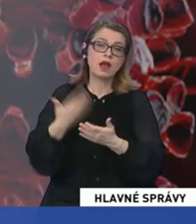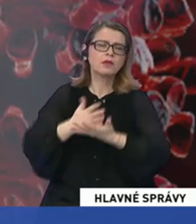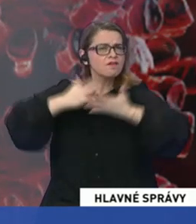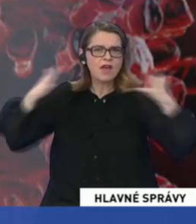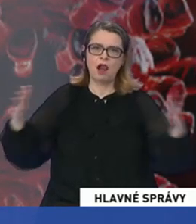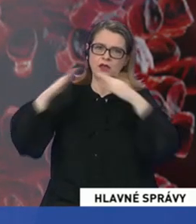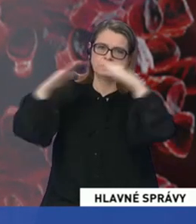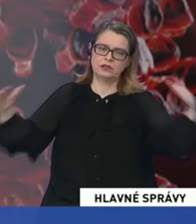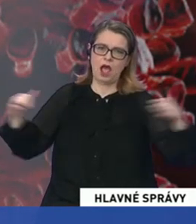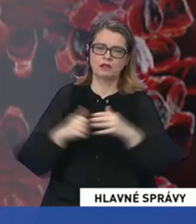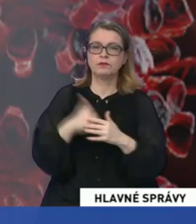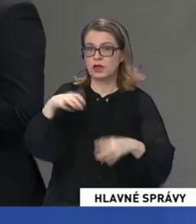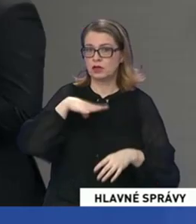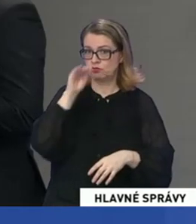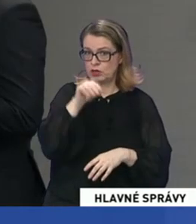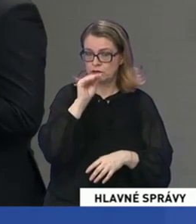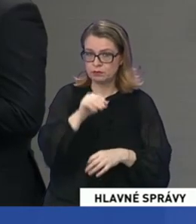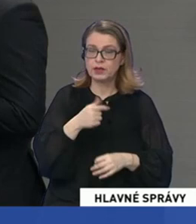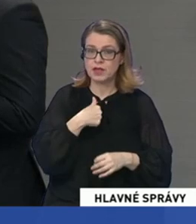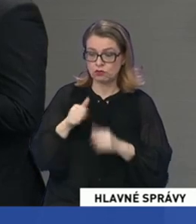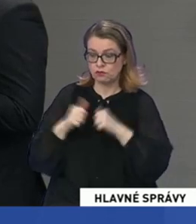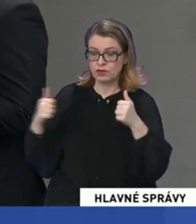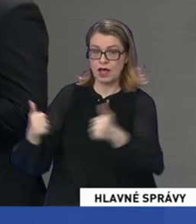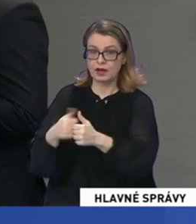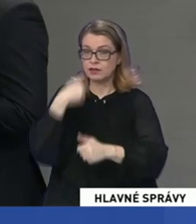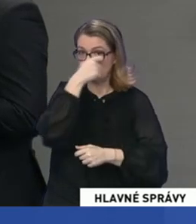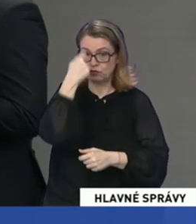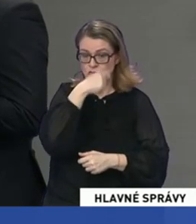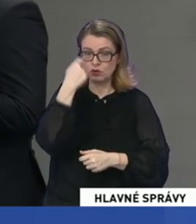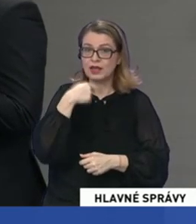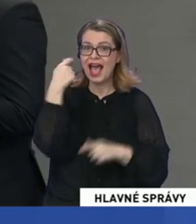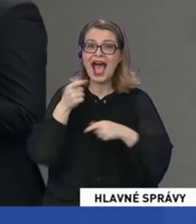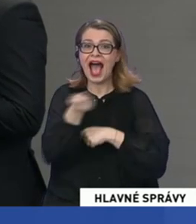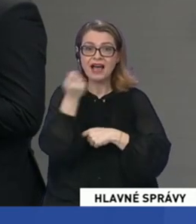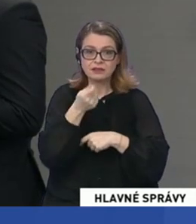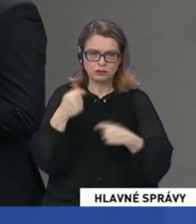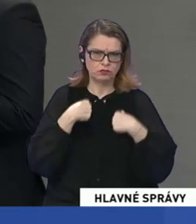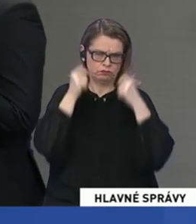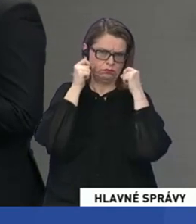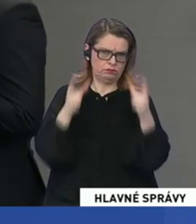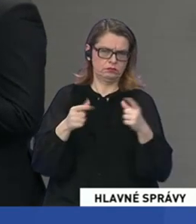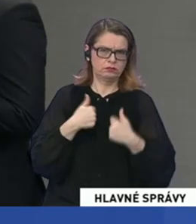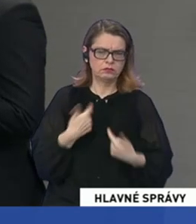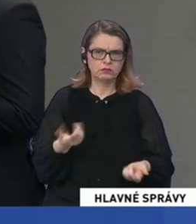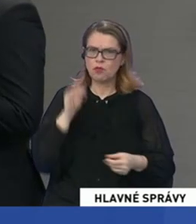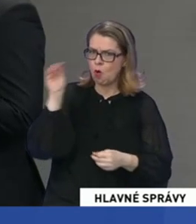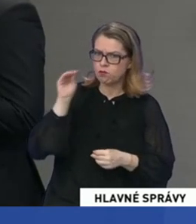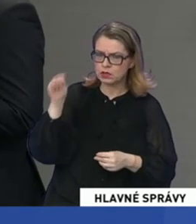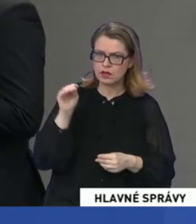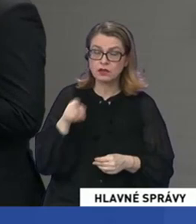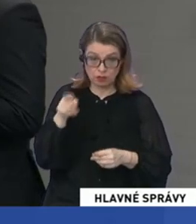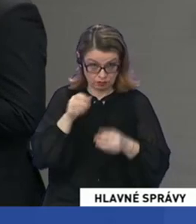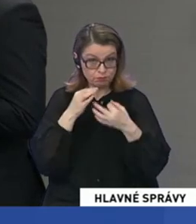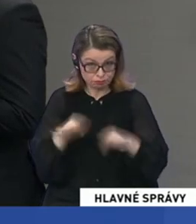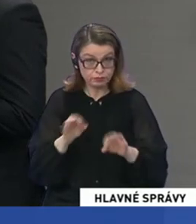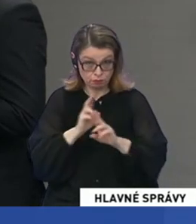Ďakujem. Pani Marika sa pýta, prosím vás, som v karanténe. Vzorky mi odoberali hasiči. Dosť ma to prekvapilo. Opýtajte sa, prosím, či sú na